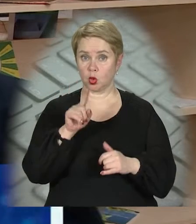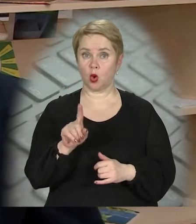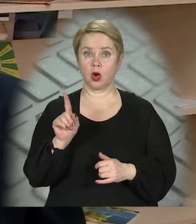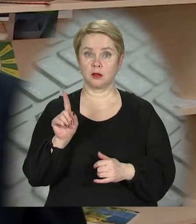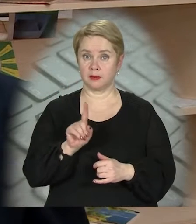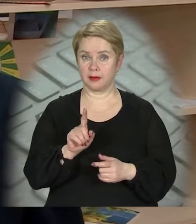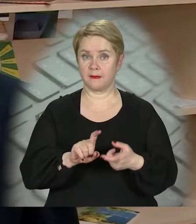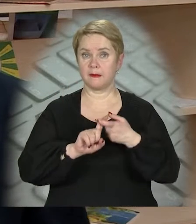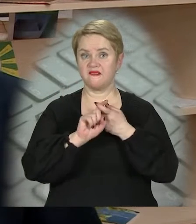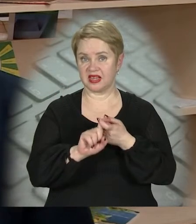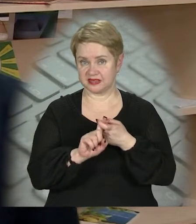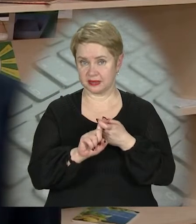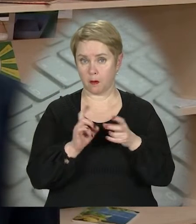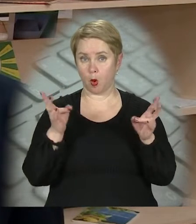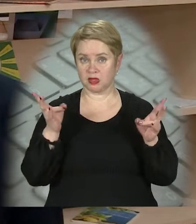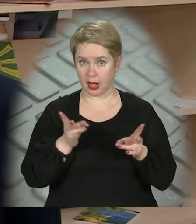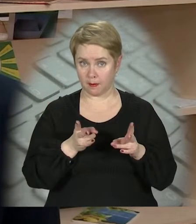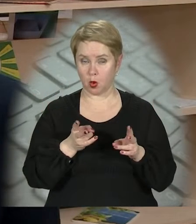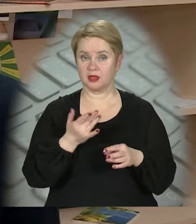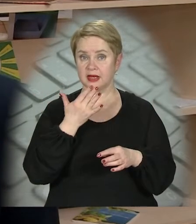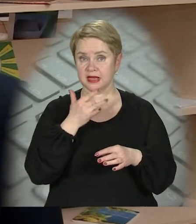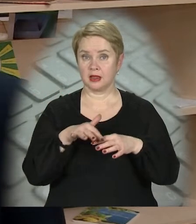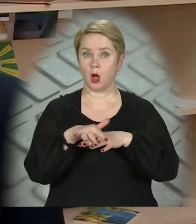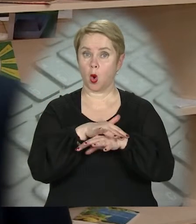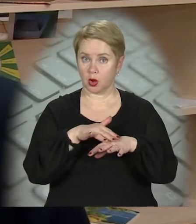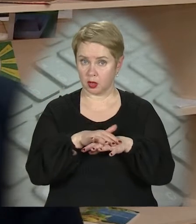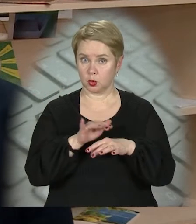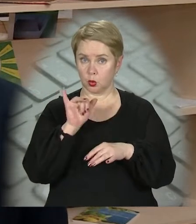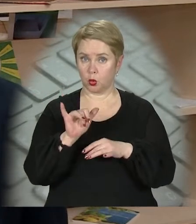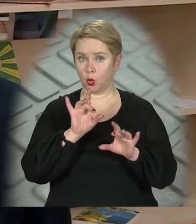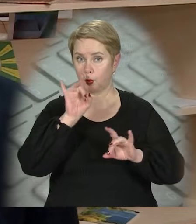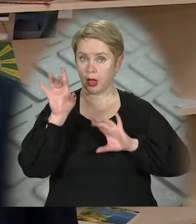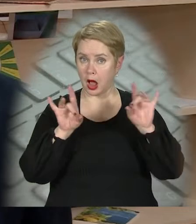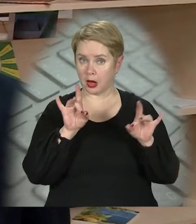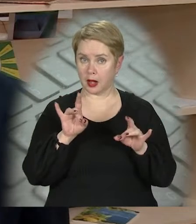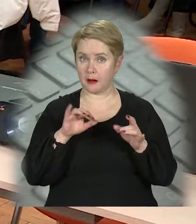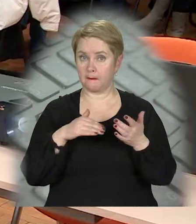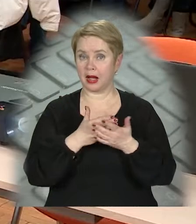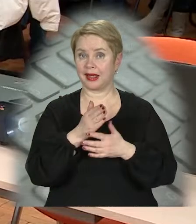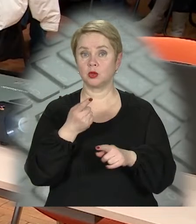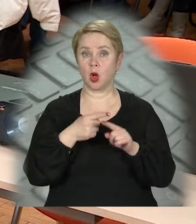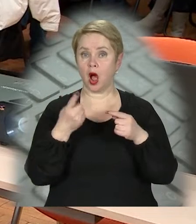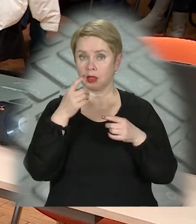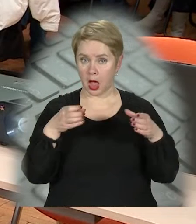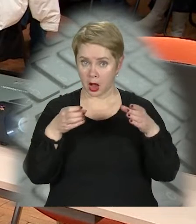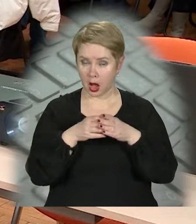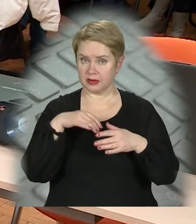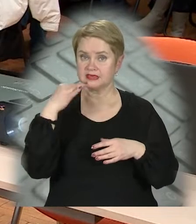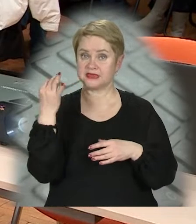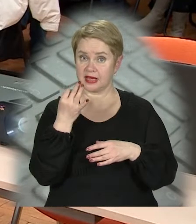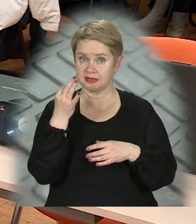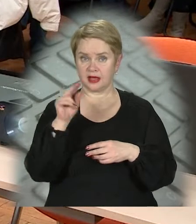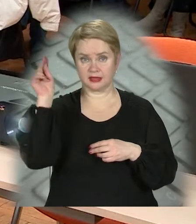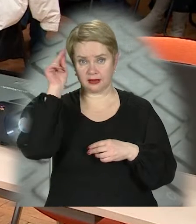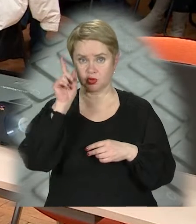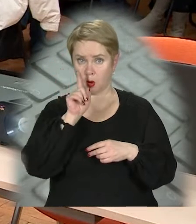аби пов'язати потребу національного ринку у піарниках, у маркетологах. Одна з компаній, яка зацікавлена